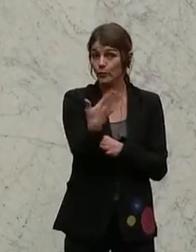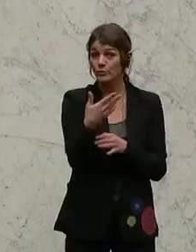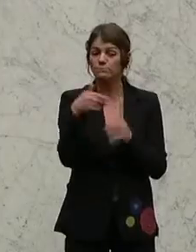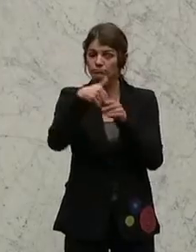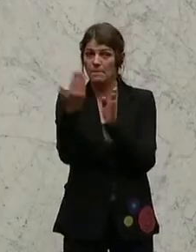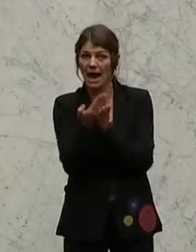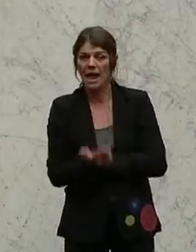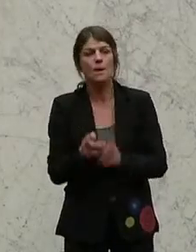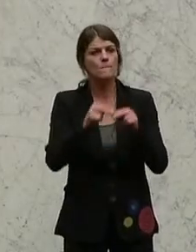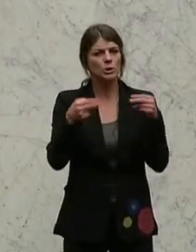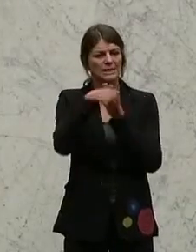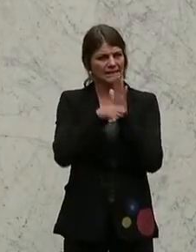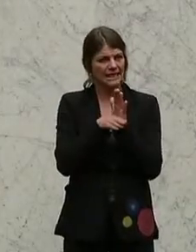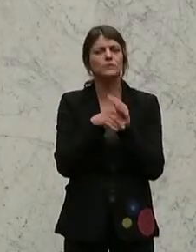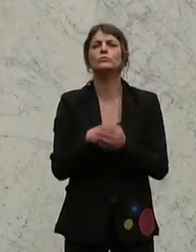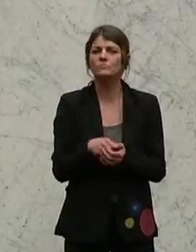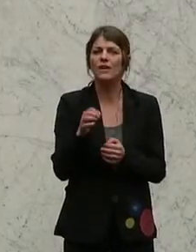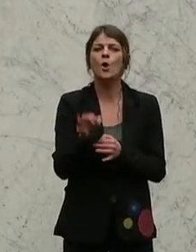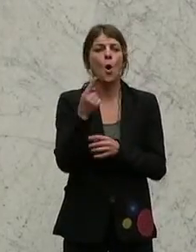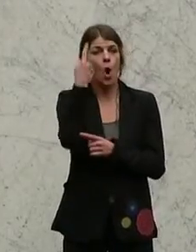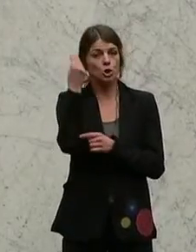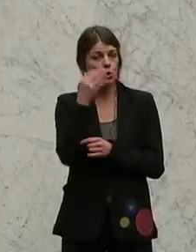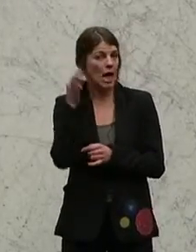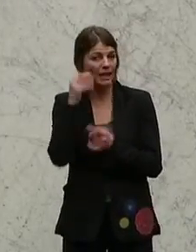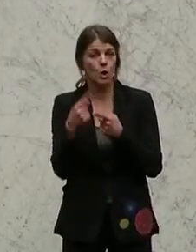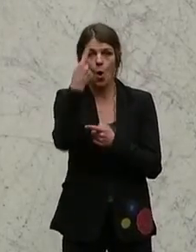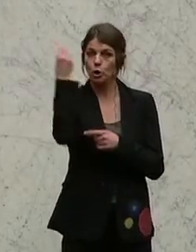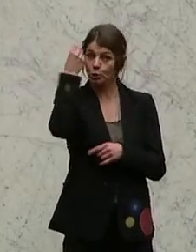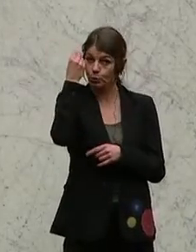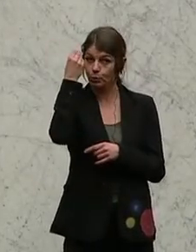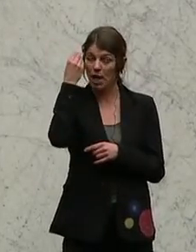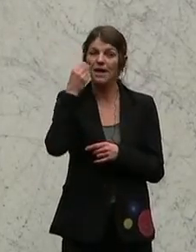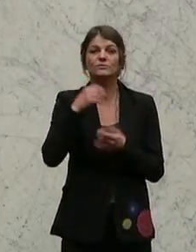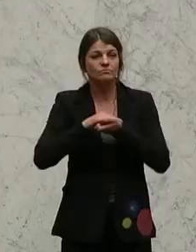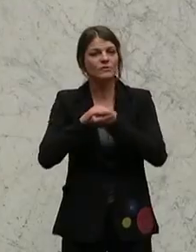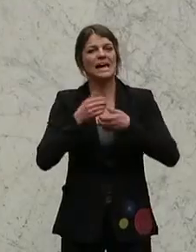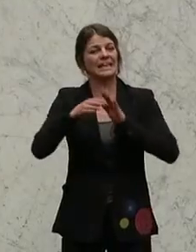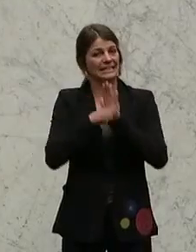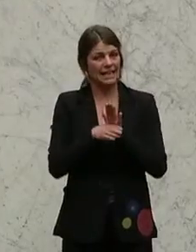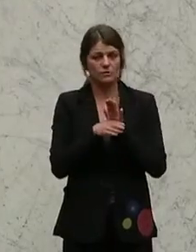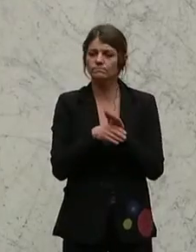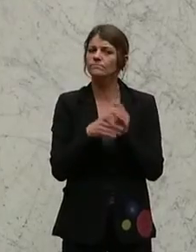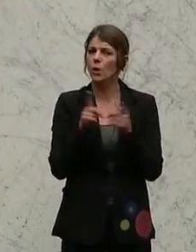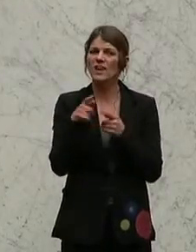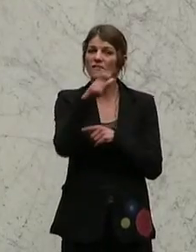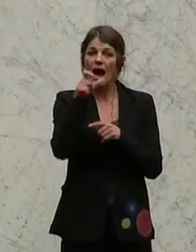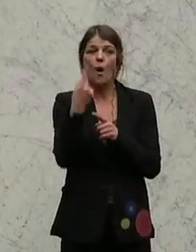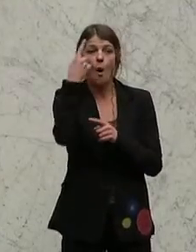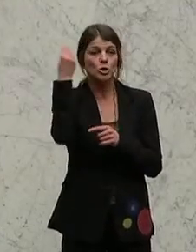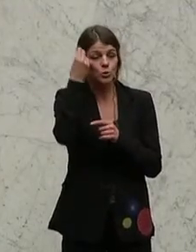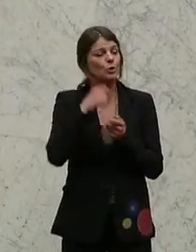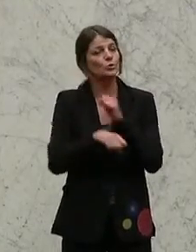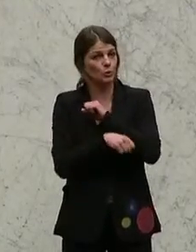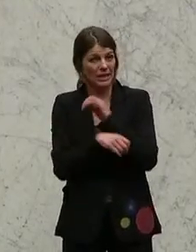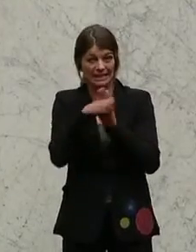ÖH-Wahlordnung sowie einen damit verbundenen Oppositionsantrag der FPÖ. Die Gesetzesänderungen betreffen